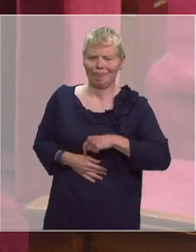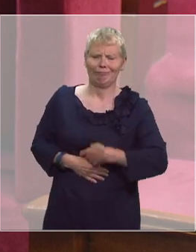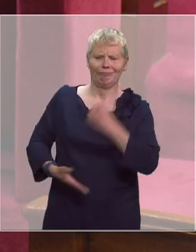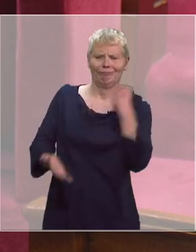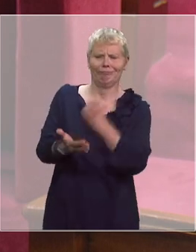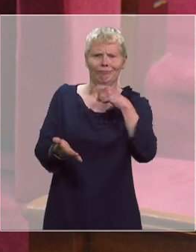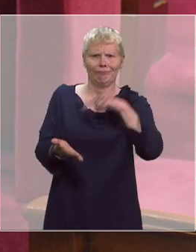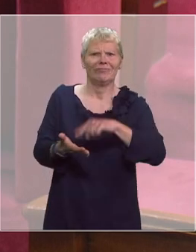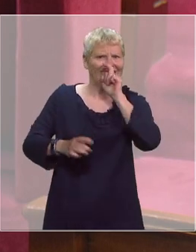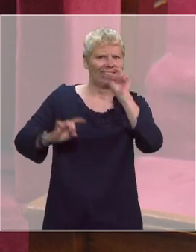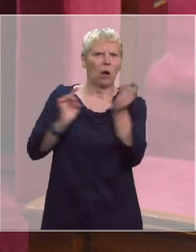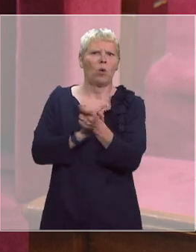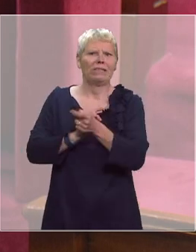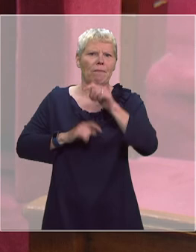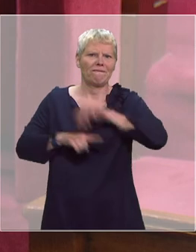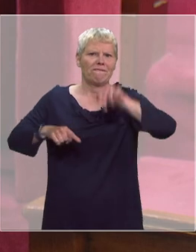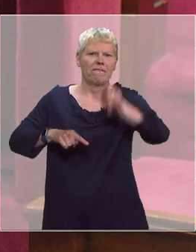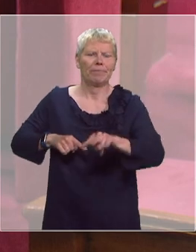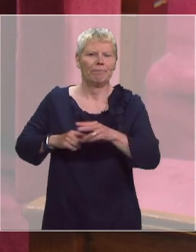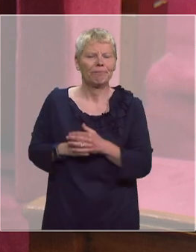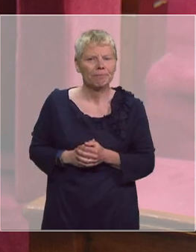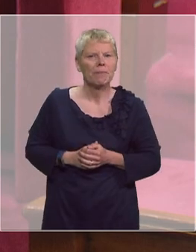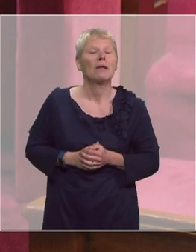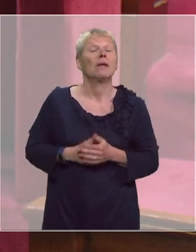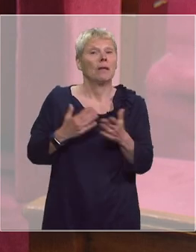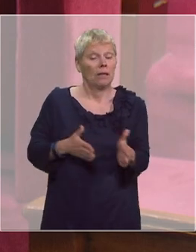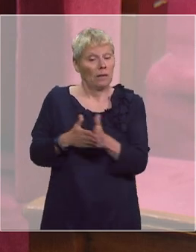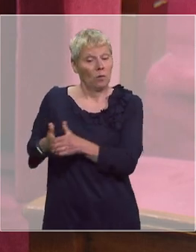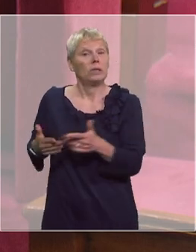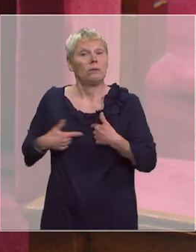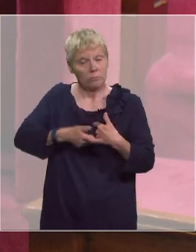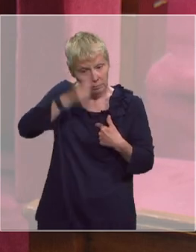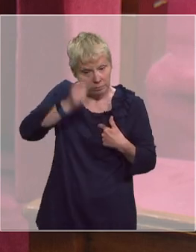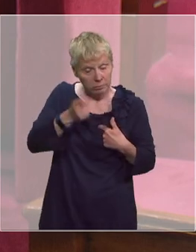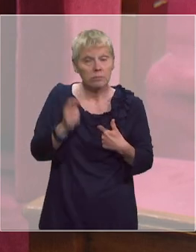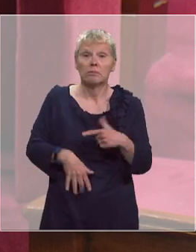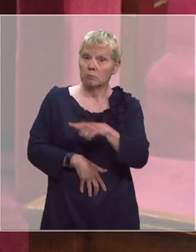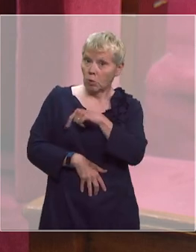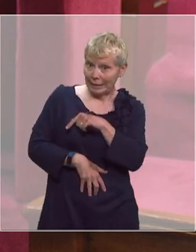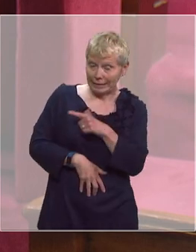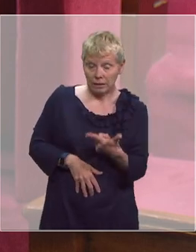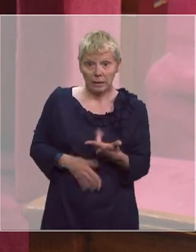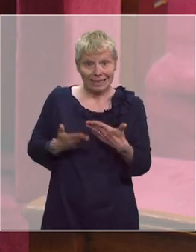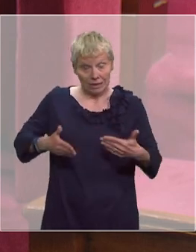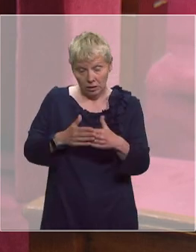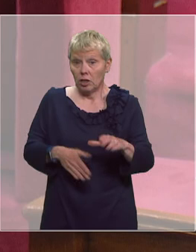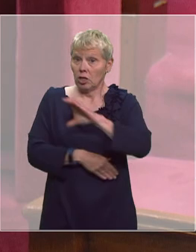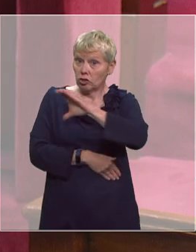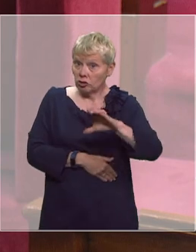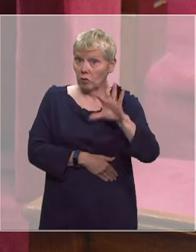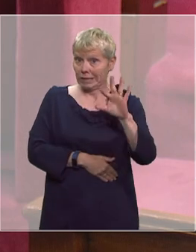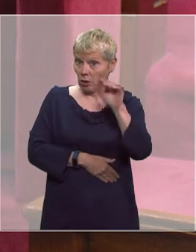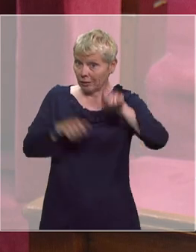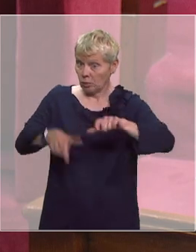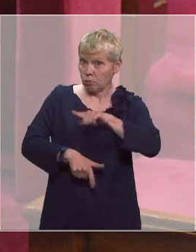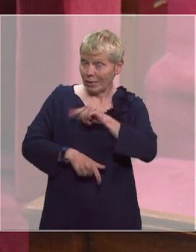qualifié de terroriste je voudrais vraiment saluer l'ensemble de la mobilisation de nos forces d'abord dans le cadre de cette enquête 150 policiers